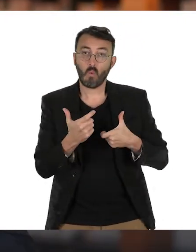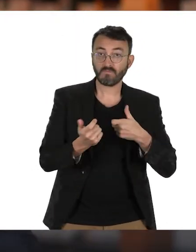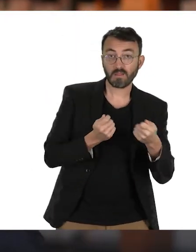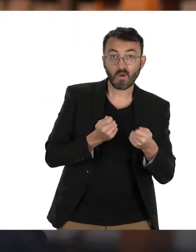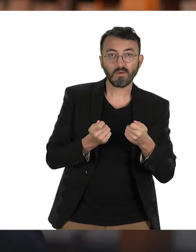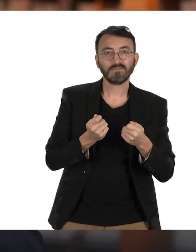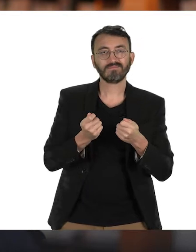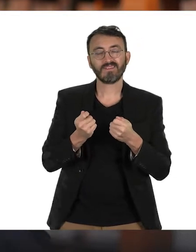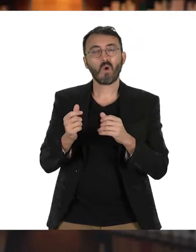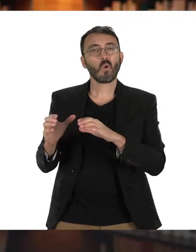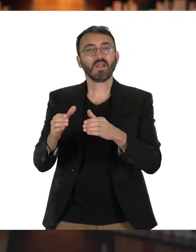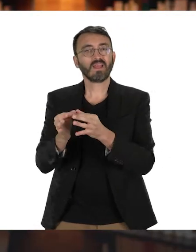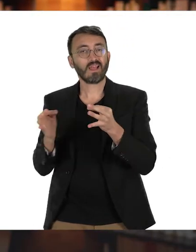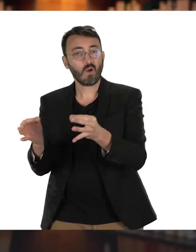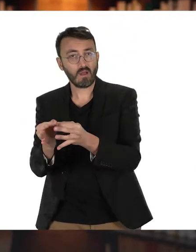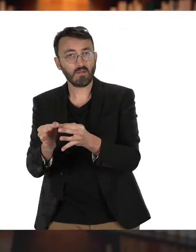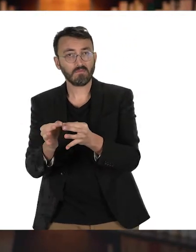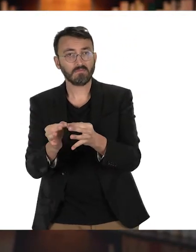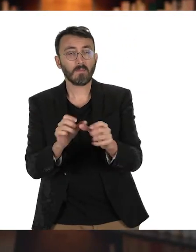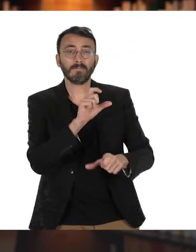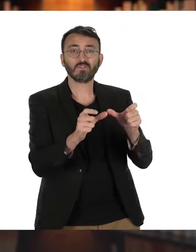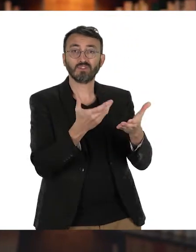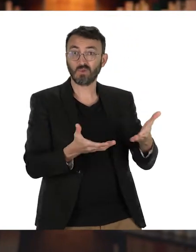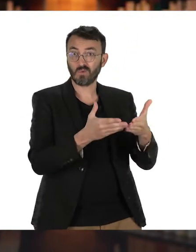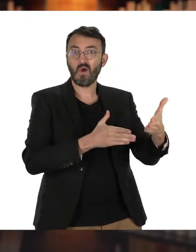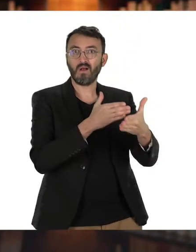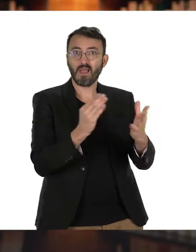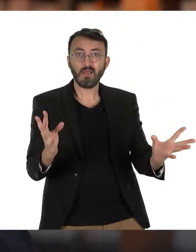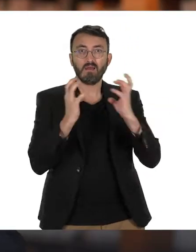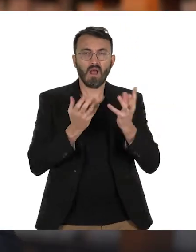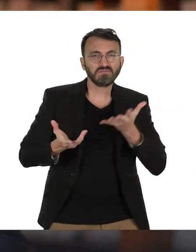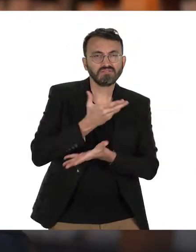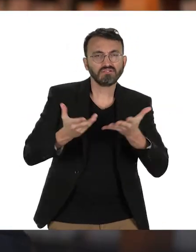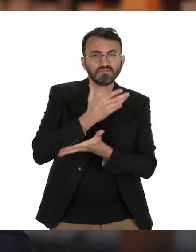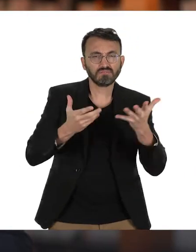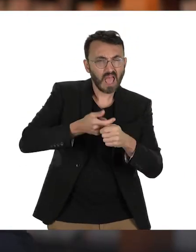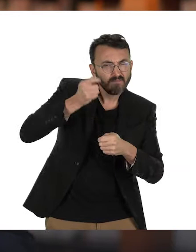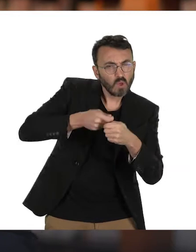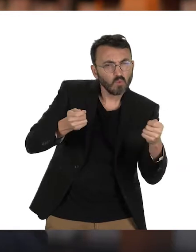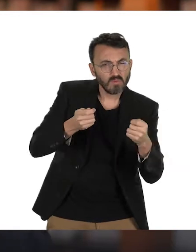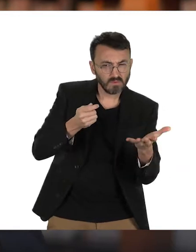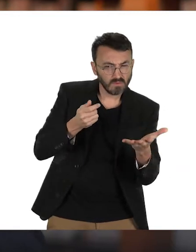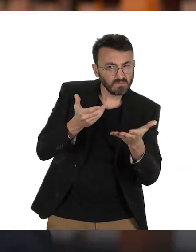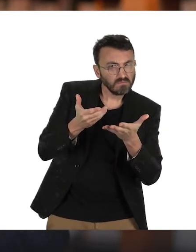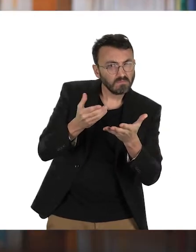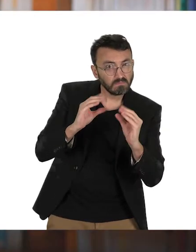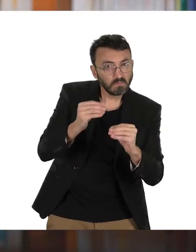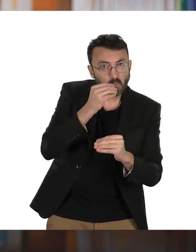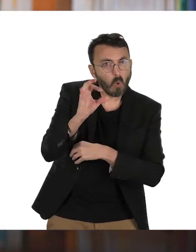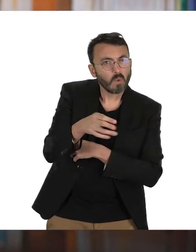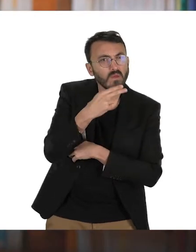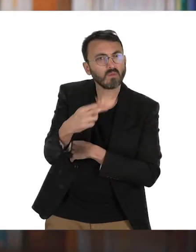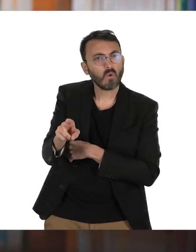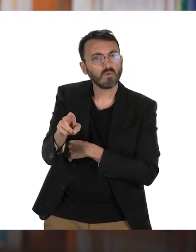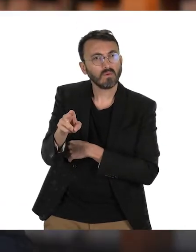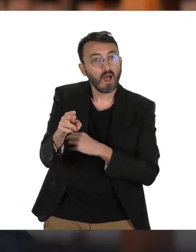gouvernement, mais également des collectivités territoriales et des personnes concernées, qui permet d'évaluer ce qui